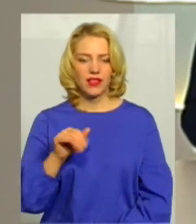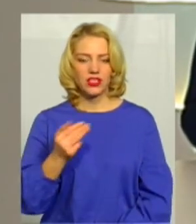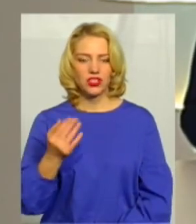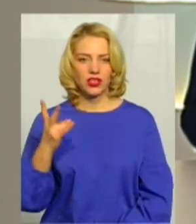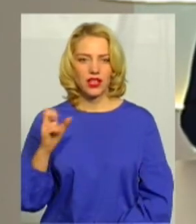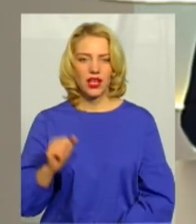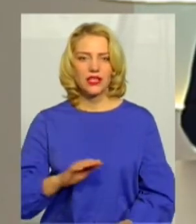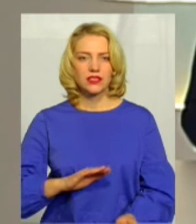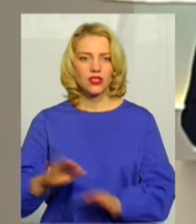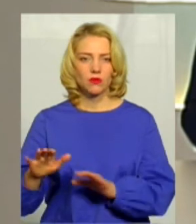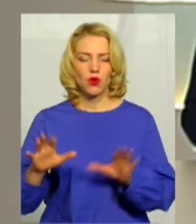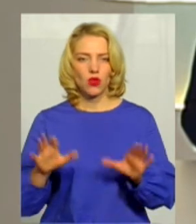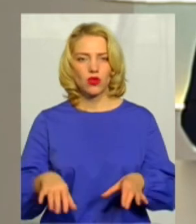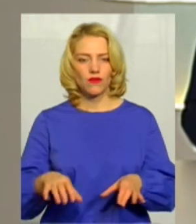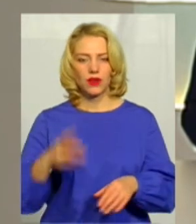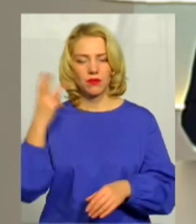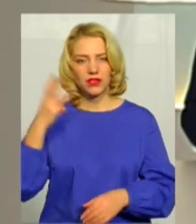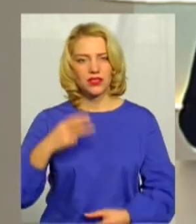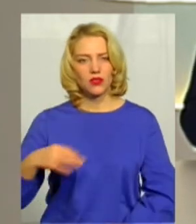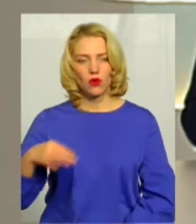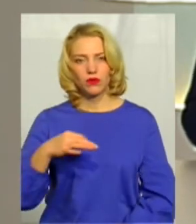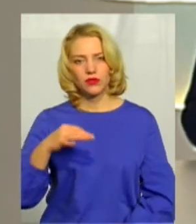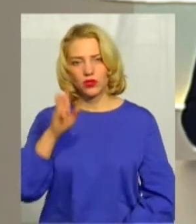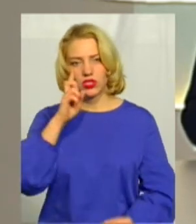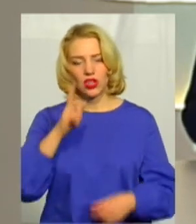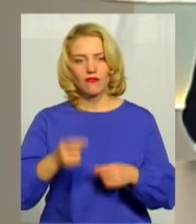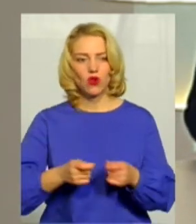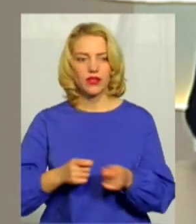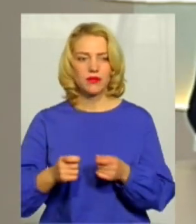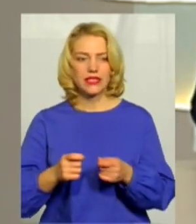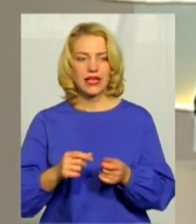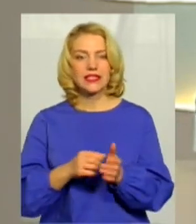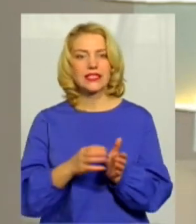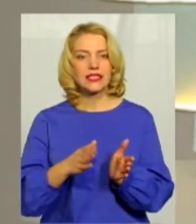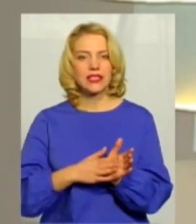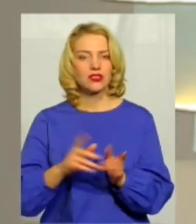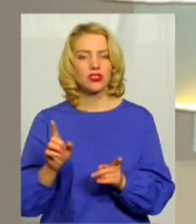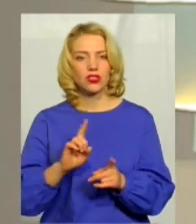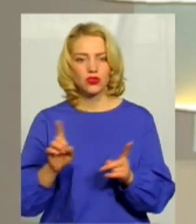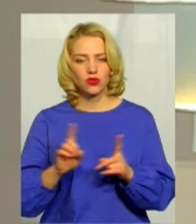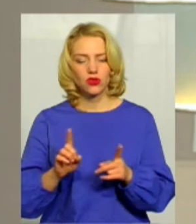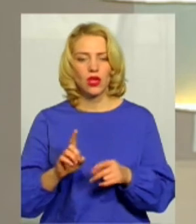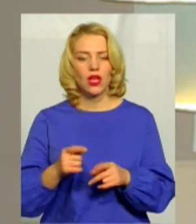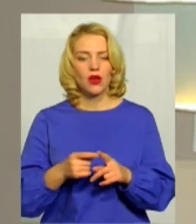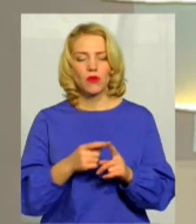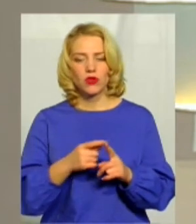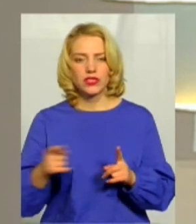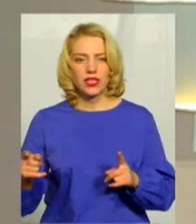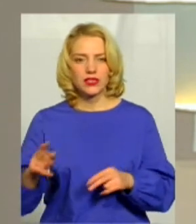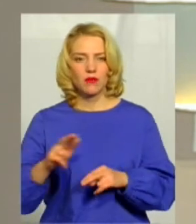голови Хмельницької обласної державної адміністрації, зазначила, що у процесі будівництва амбулаторій